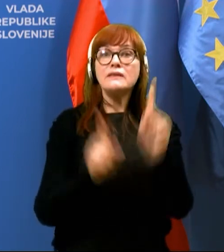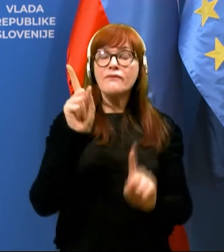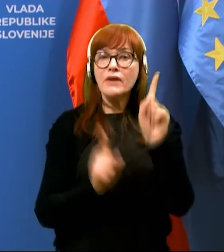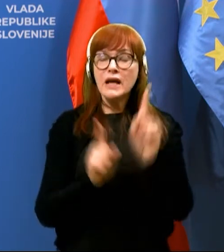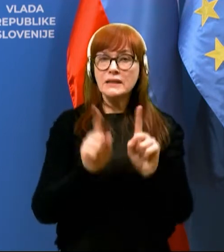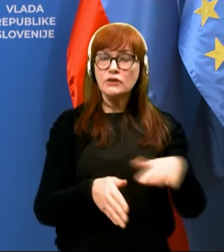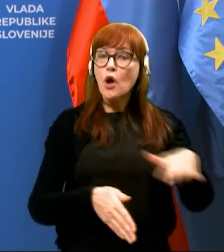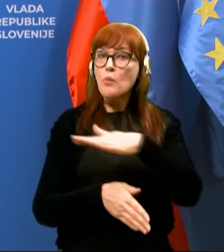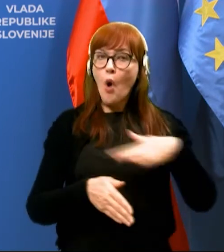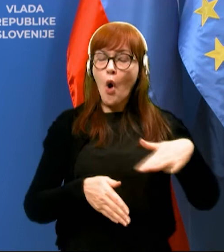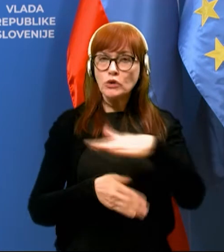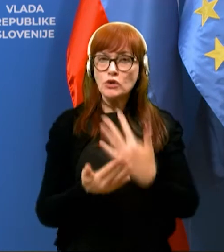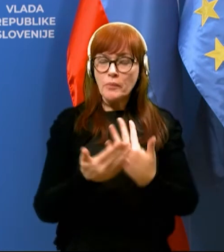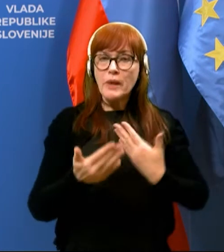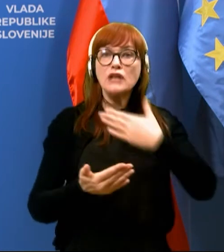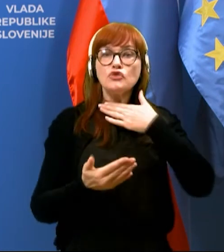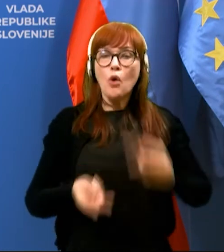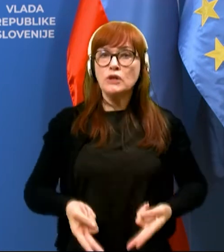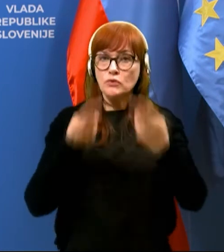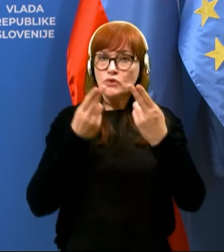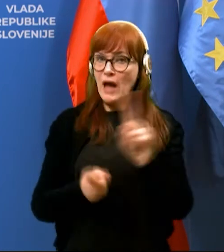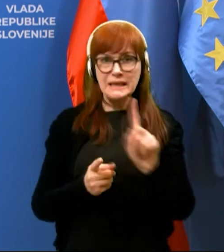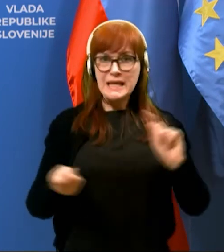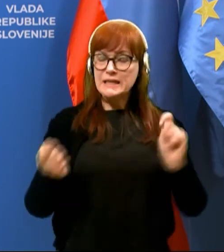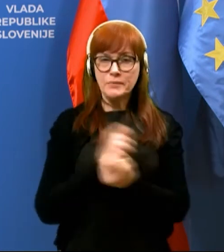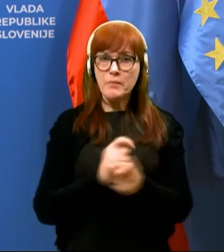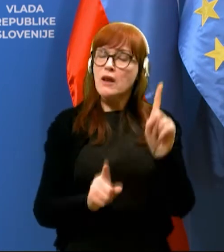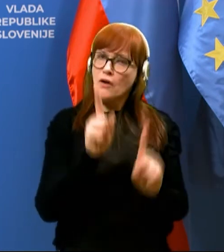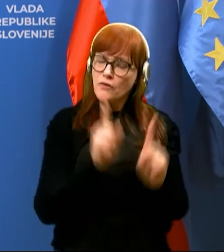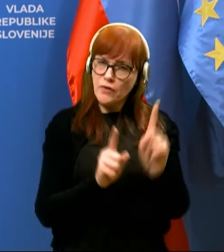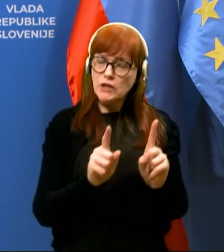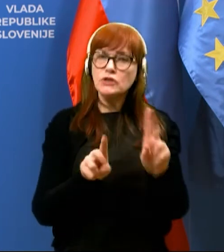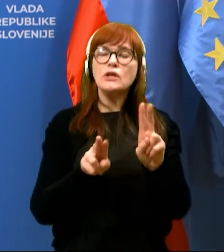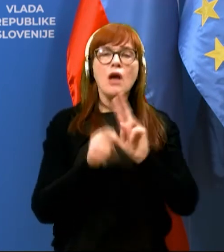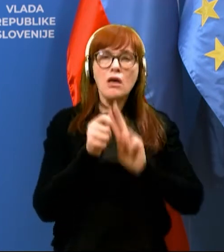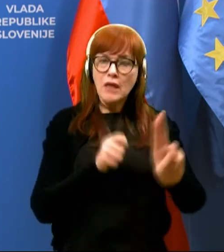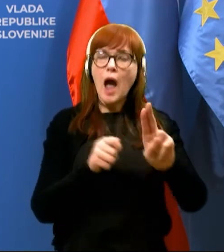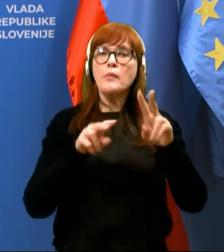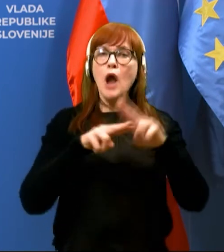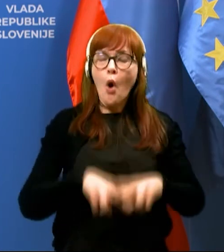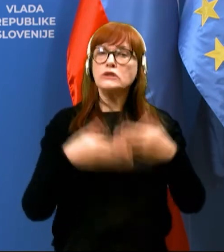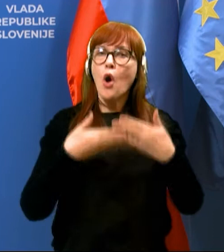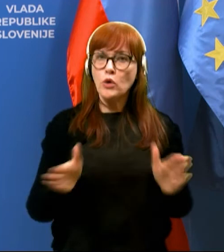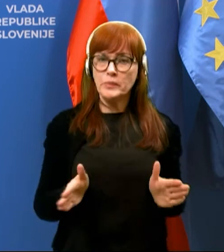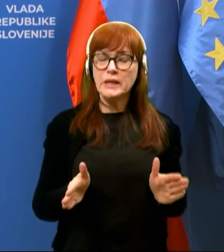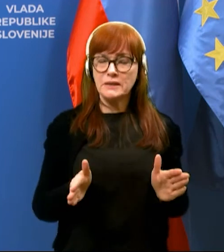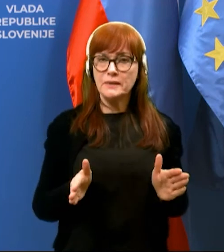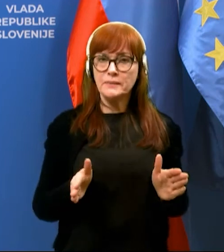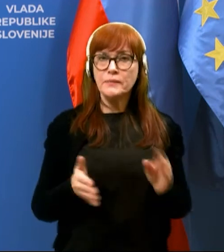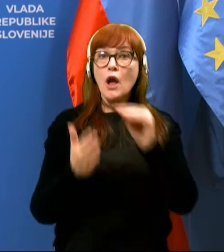na področju predšolske vzgoje ni sprememb vrtci, še naprej ostajajo odprti. Po